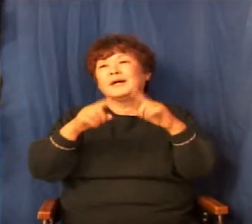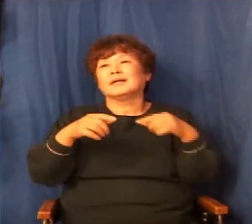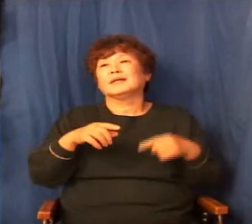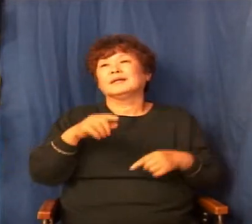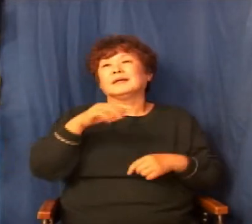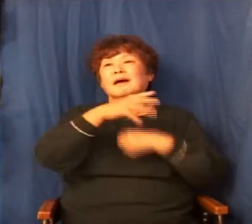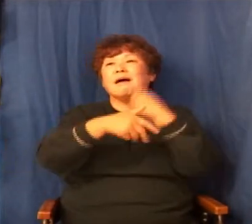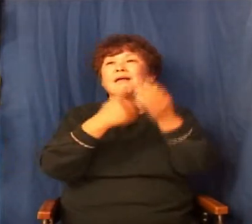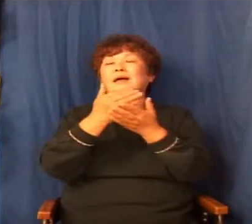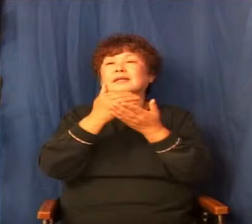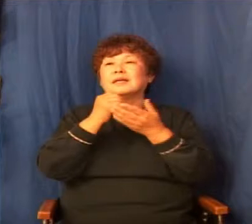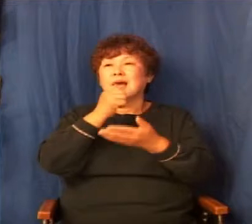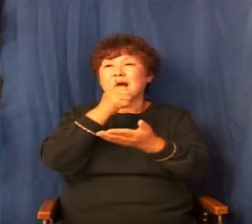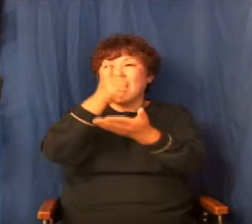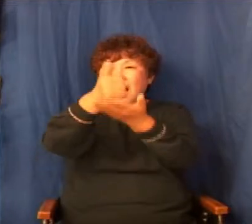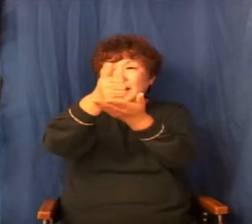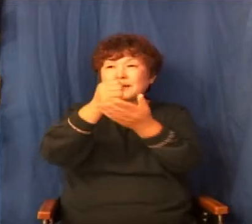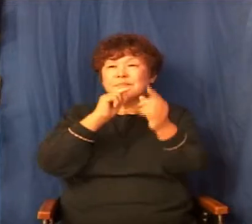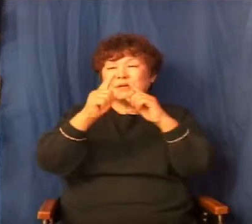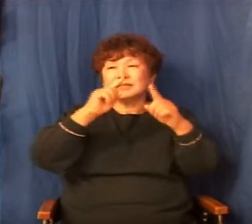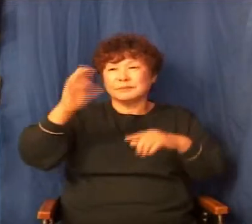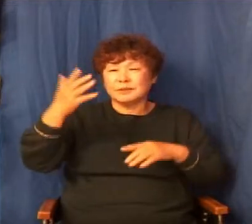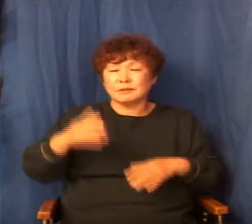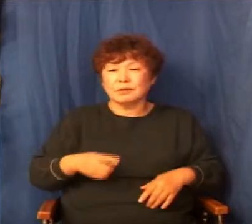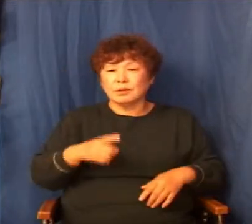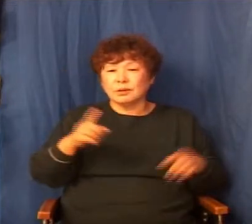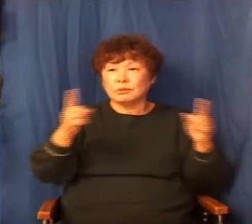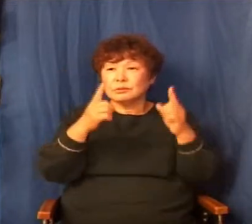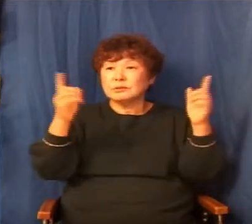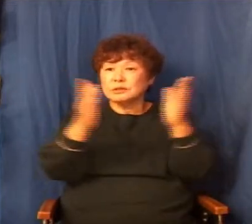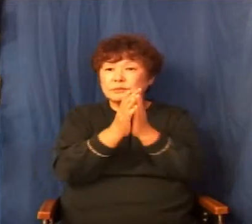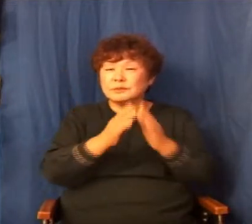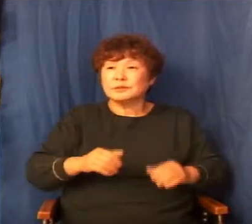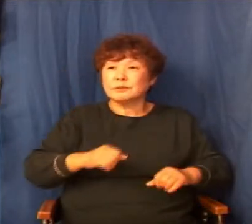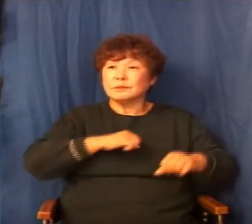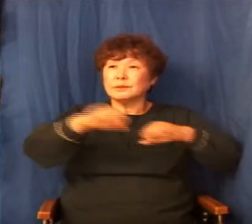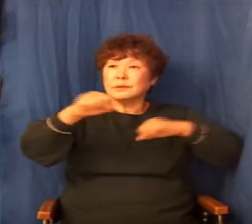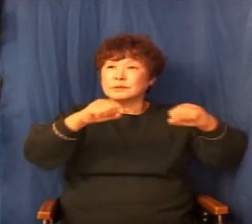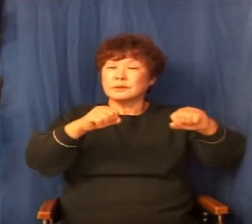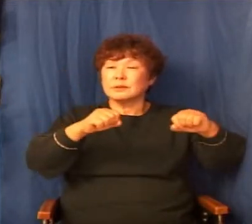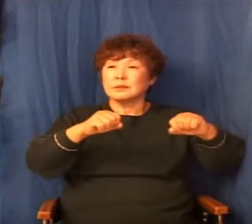현실적으로 그런 역사들이 일어나니까 이 사람들의 마음이 어떻겠어요